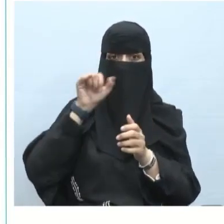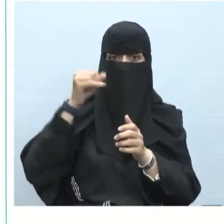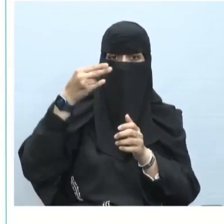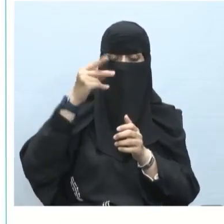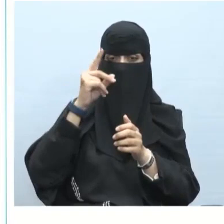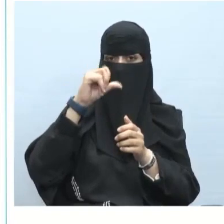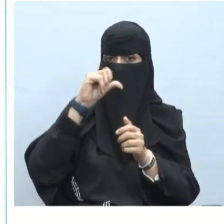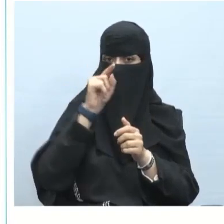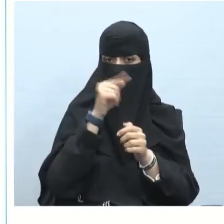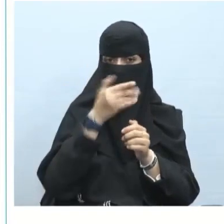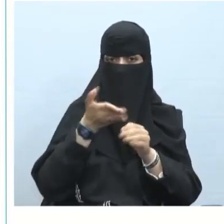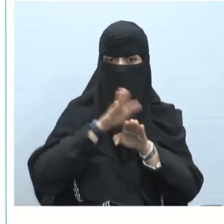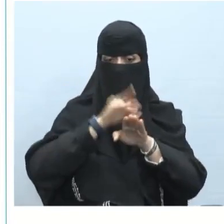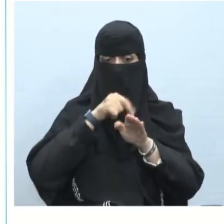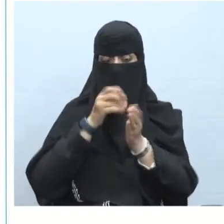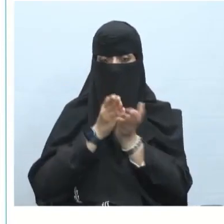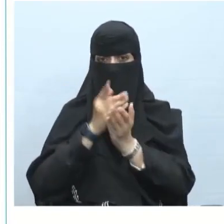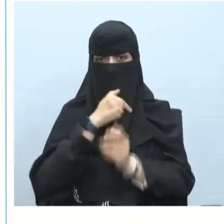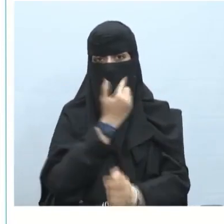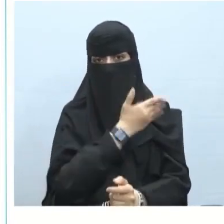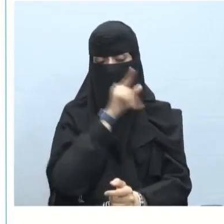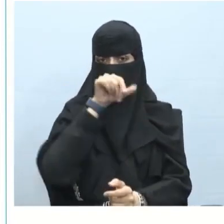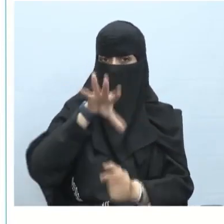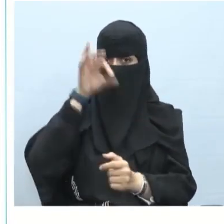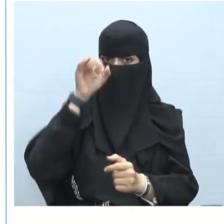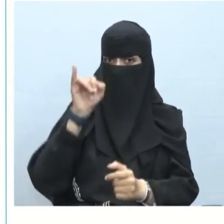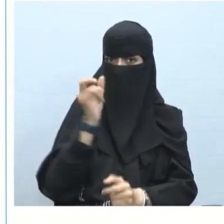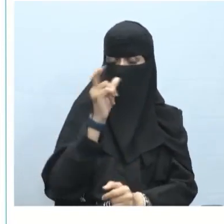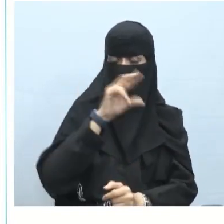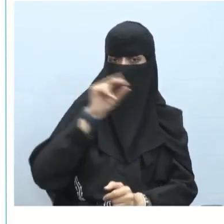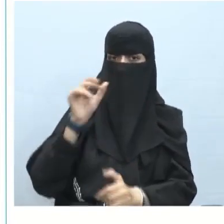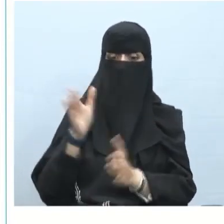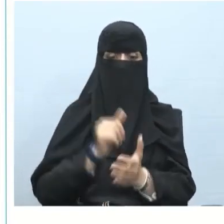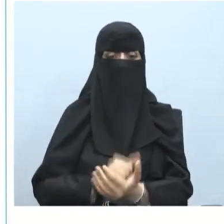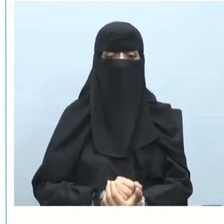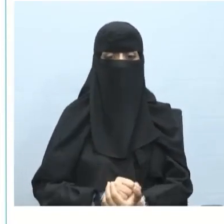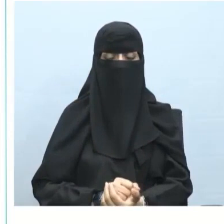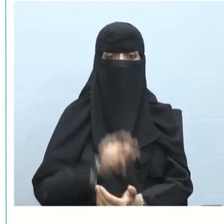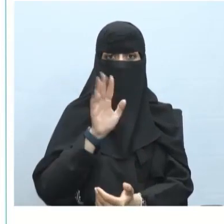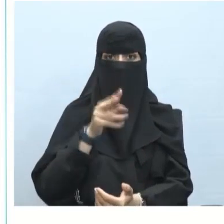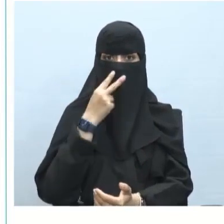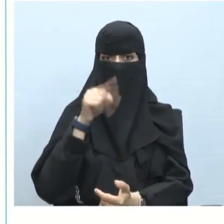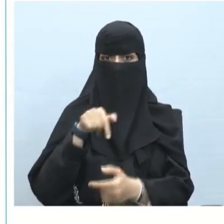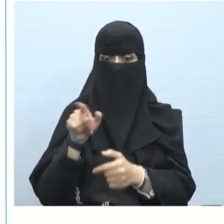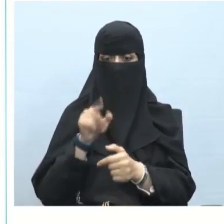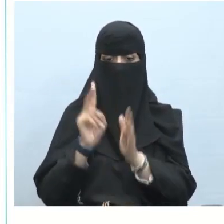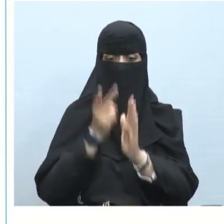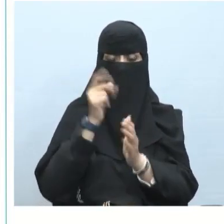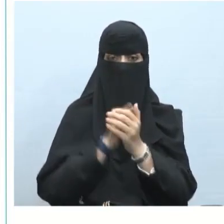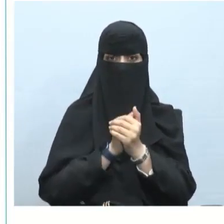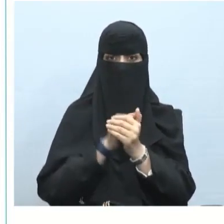كلمة طريق التوبة إذن جاءت منصوبة مثلها ننظر إلى المطلوب الثاني